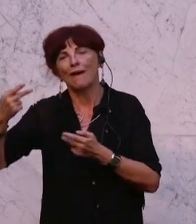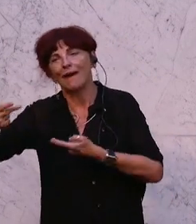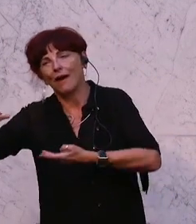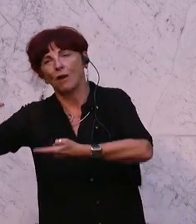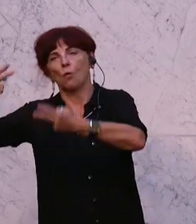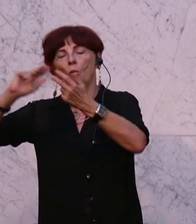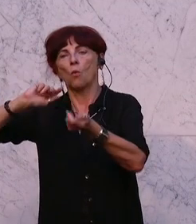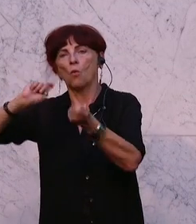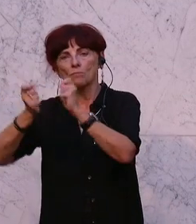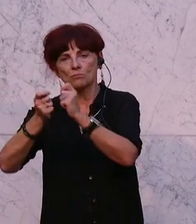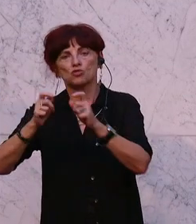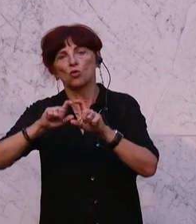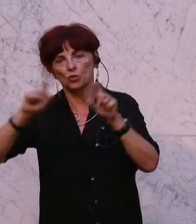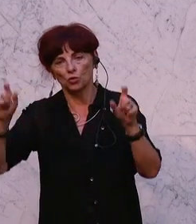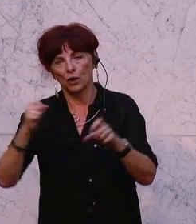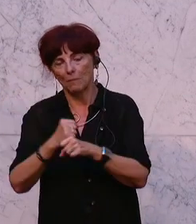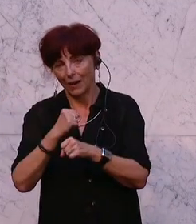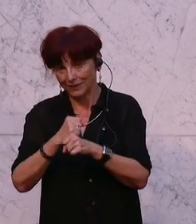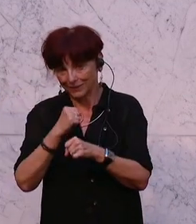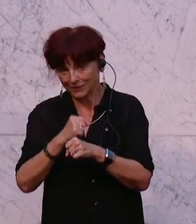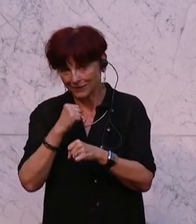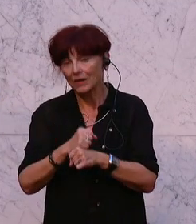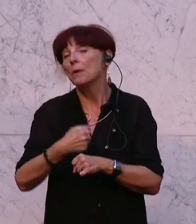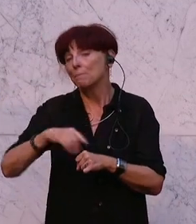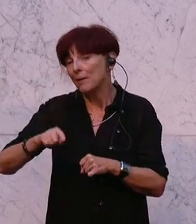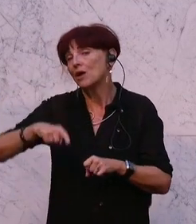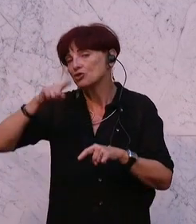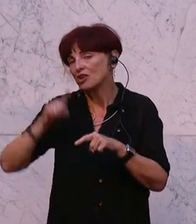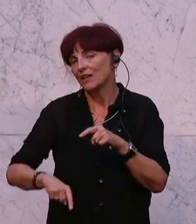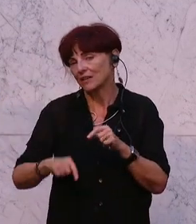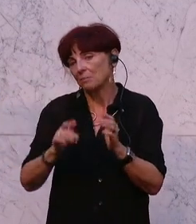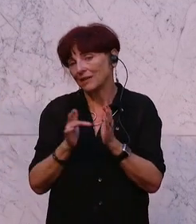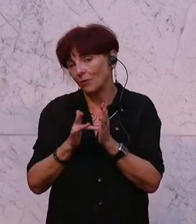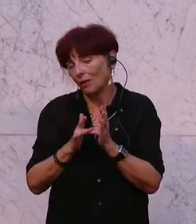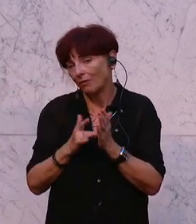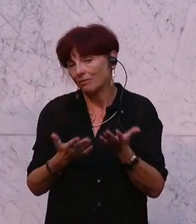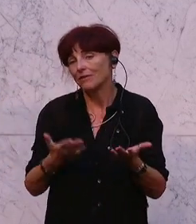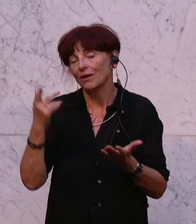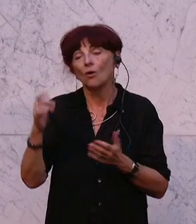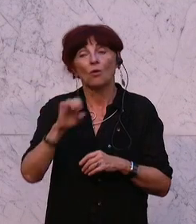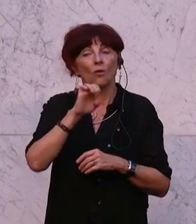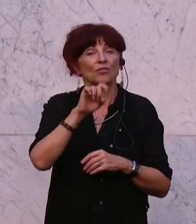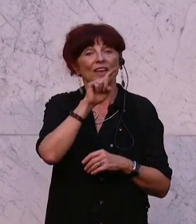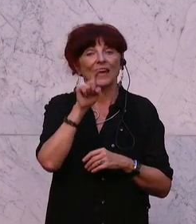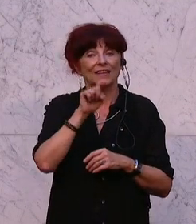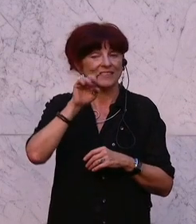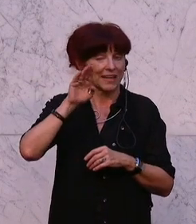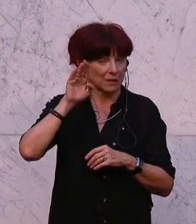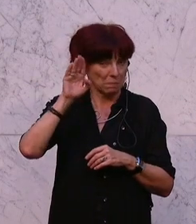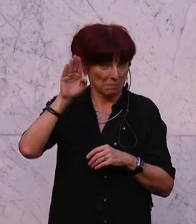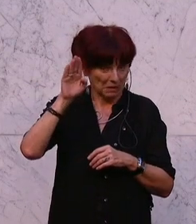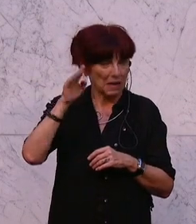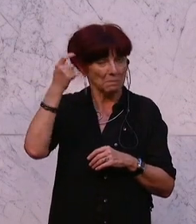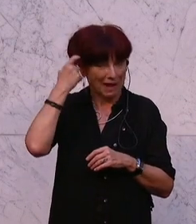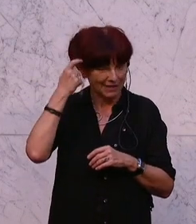ist. Und was das bedeutet für die nächsten Jahre aufgrund des hohen Zinsniveaus, was ja auch laut Aussage der EZB-Chefin länger